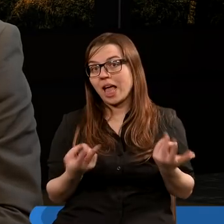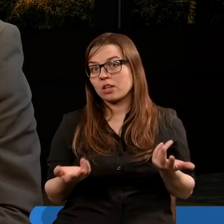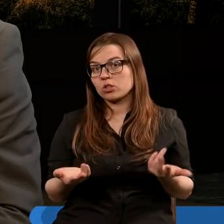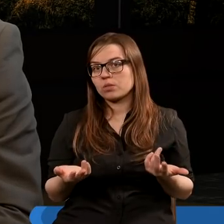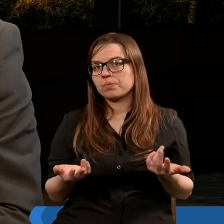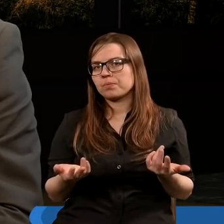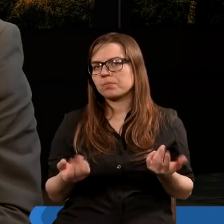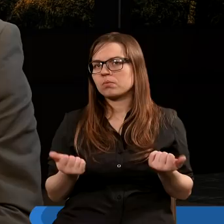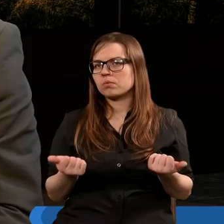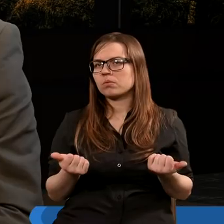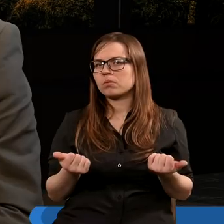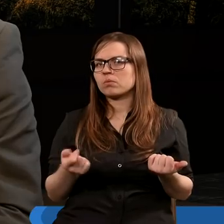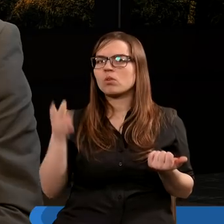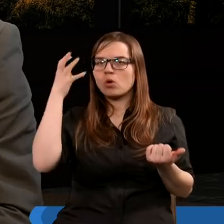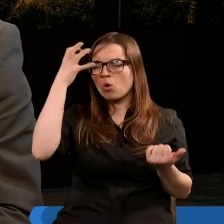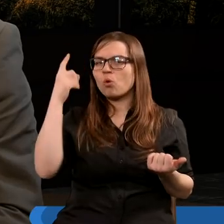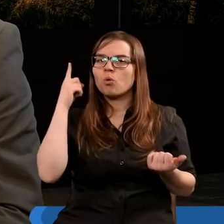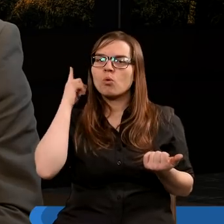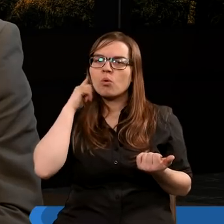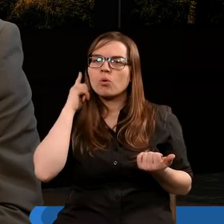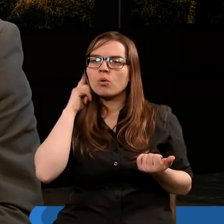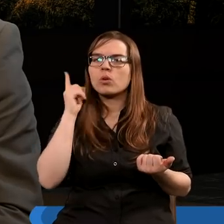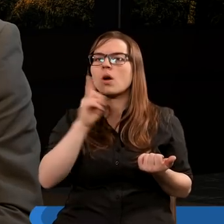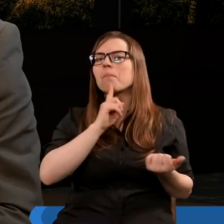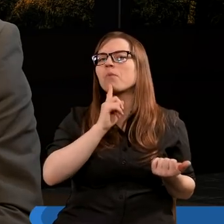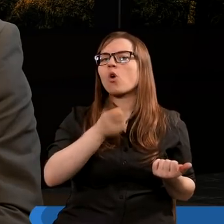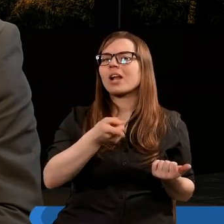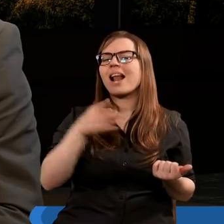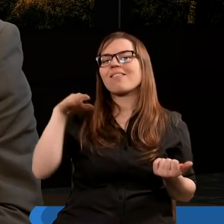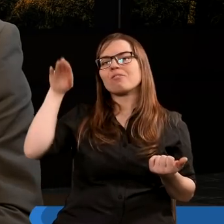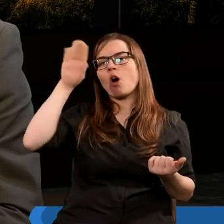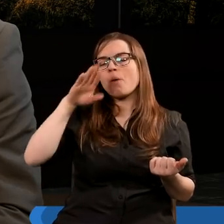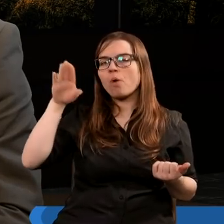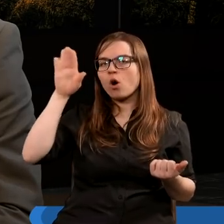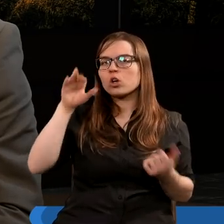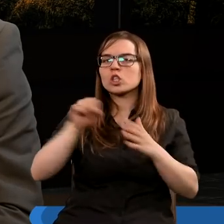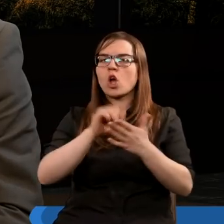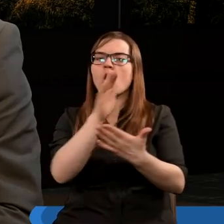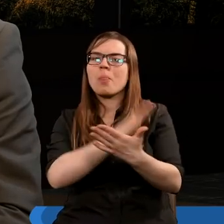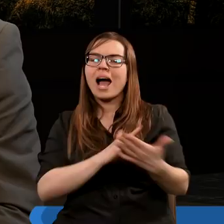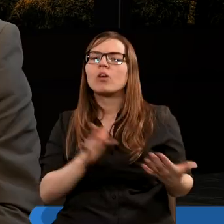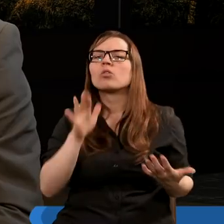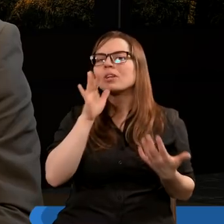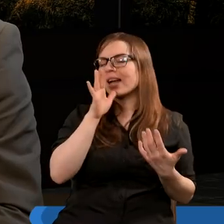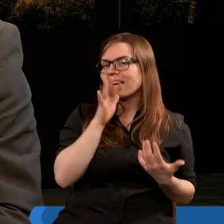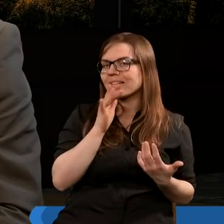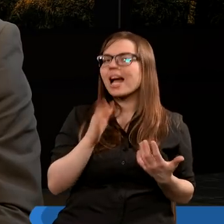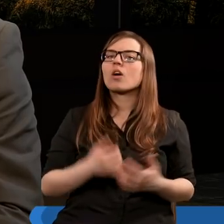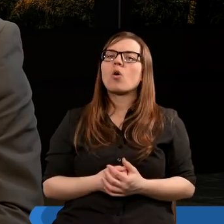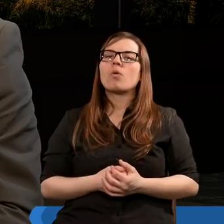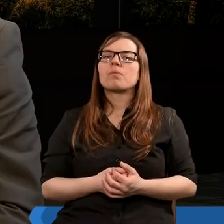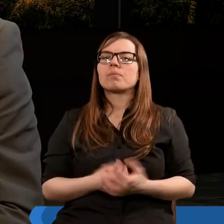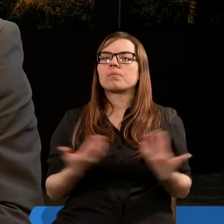i król usłyszał poselstwo Boga do narodu izraelskiego